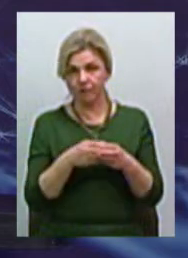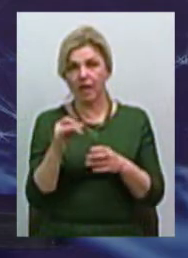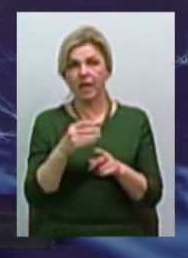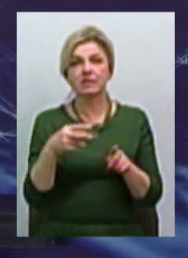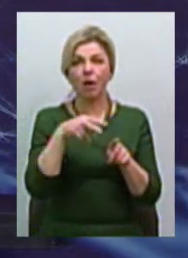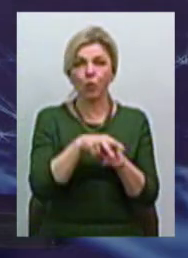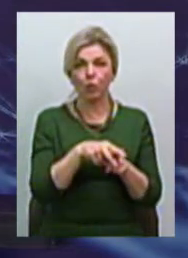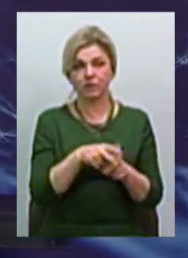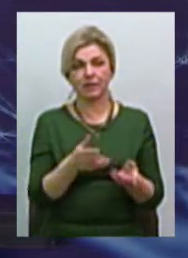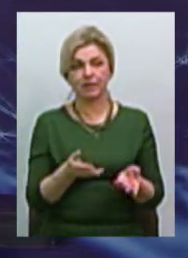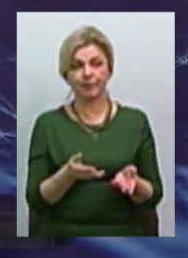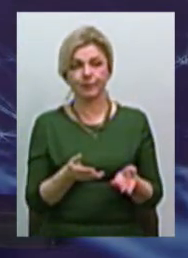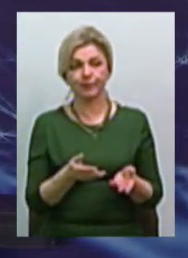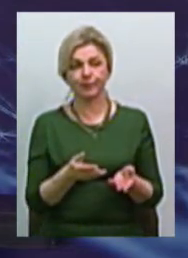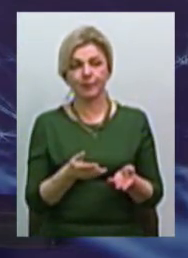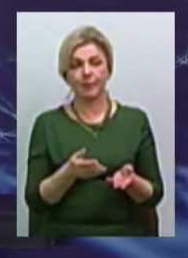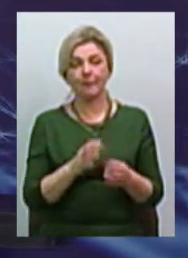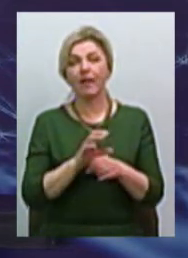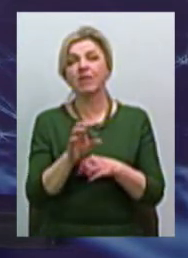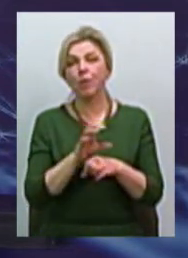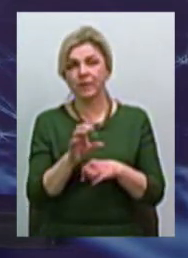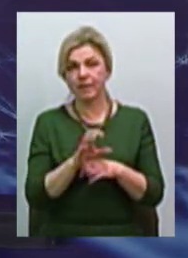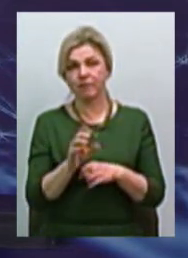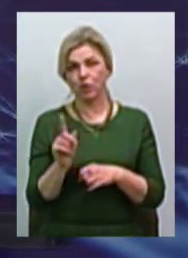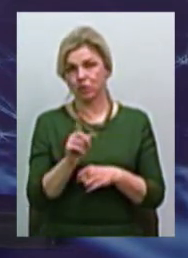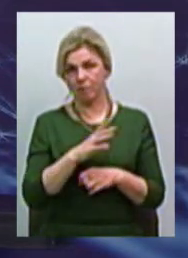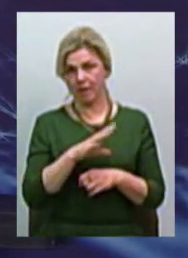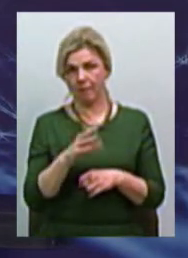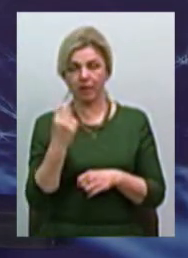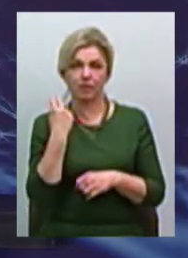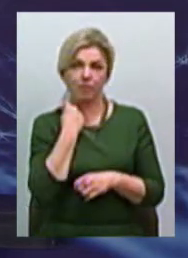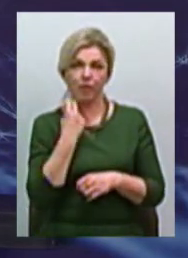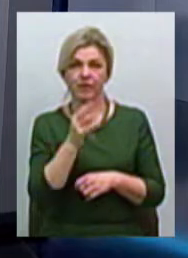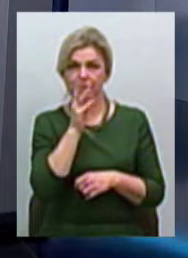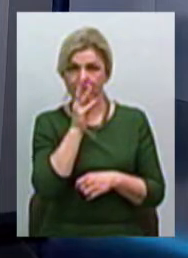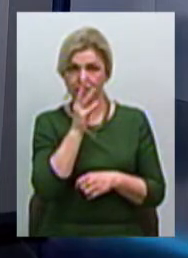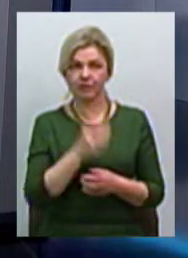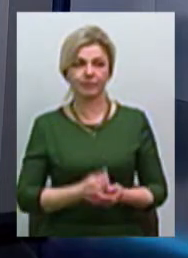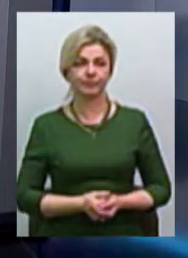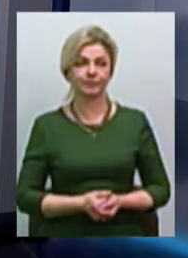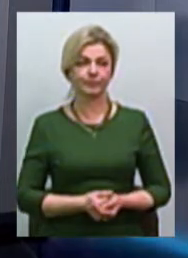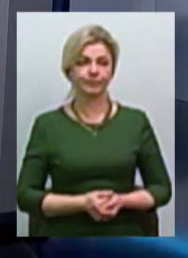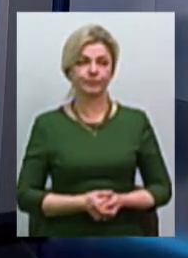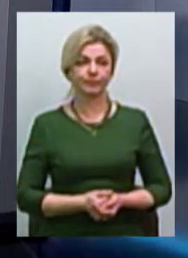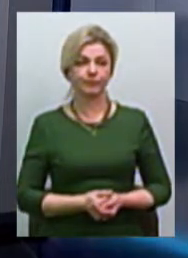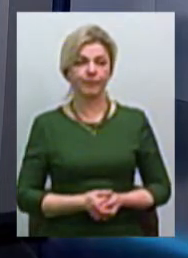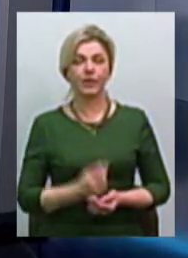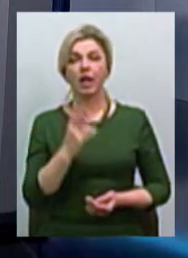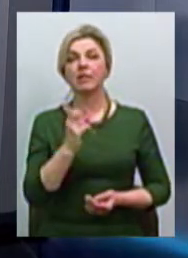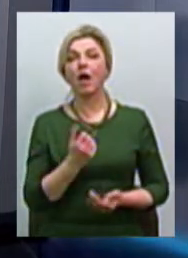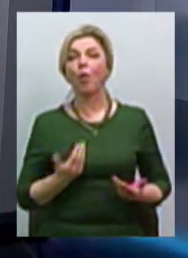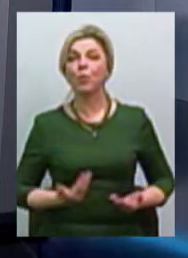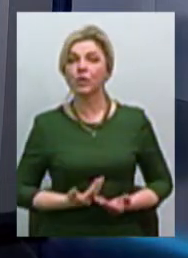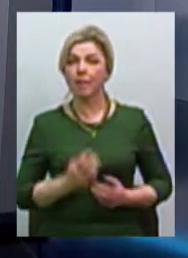саме виробництво, щоб не було заборгованості з виплату заробітної оплати. На комунальних